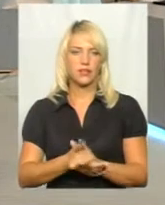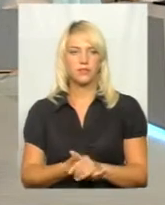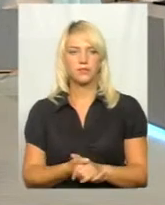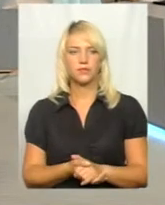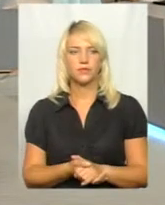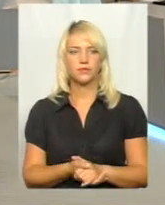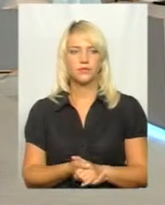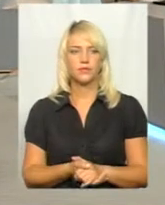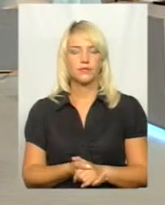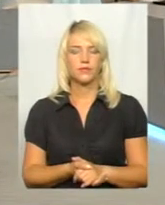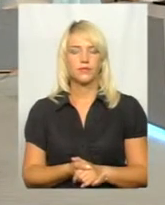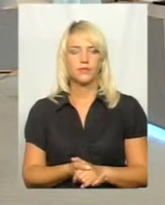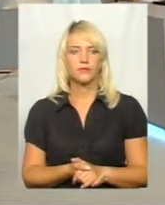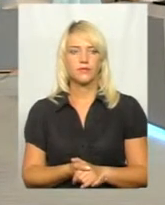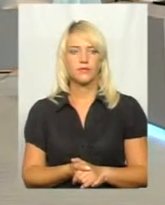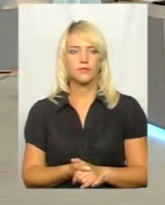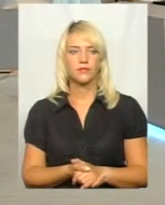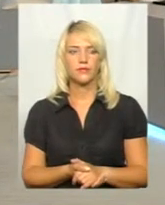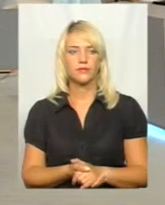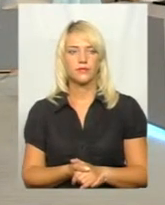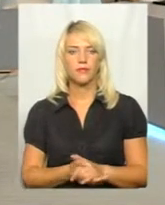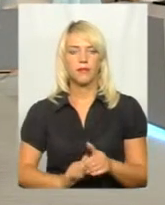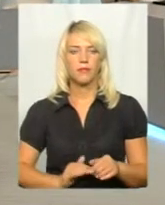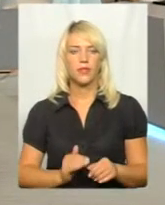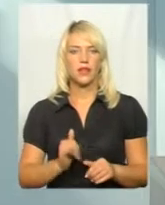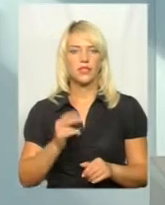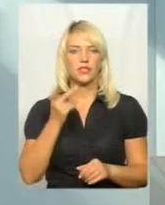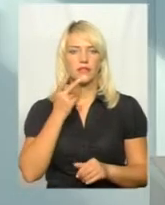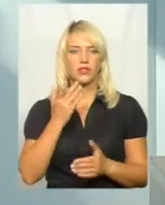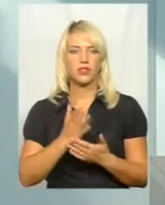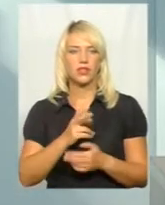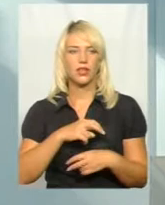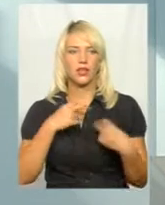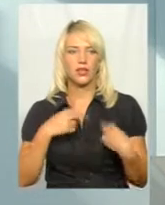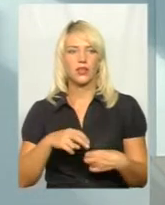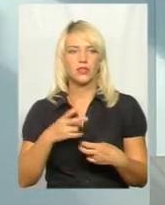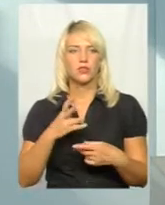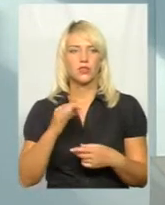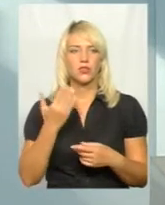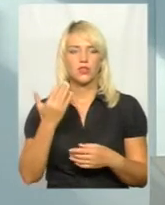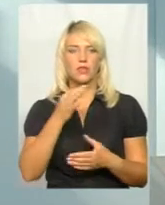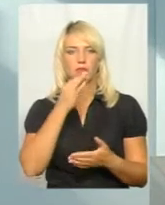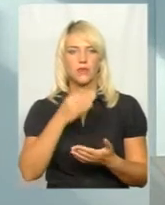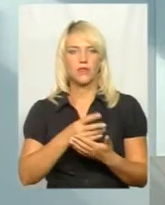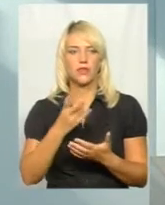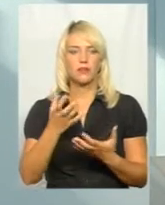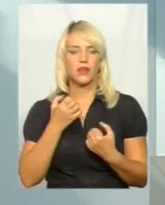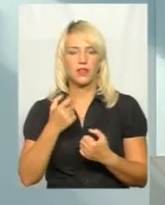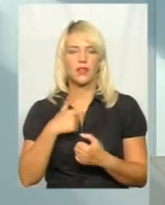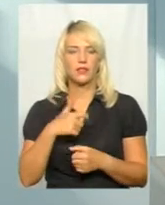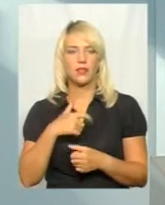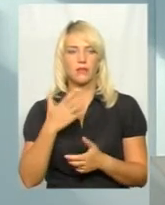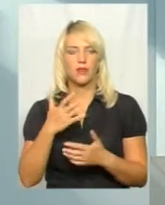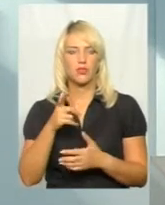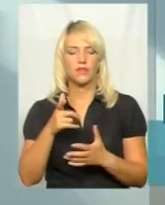Ну, в підрядника завжди є ризик, але це він відповідальність бере на себе, раз він